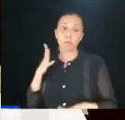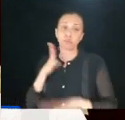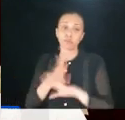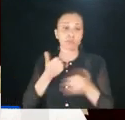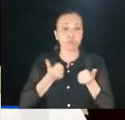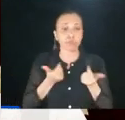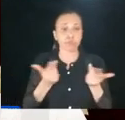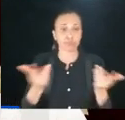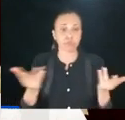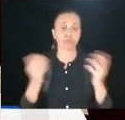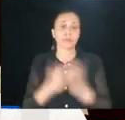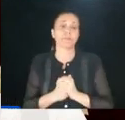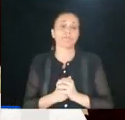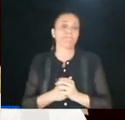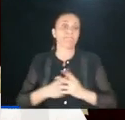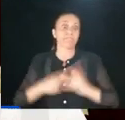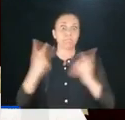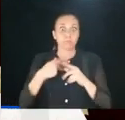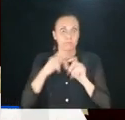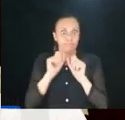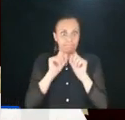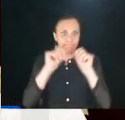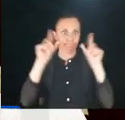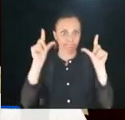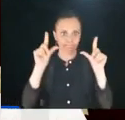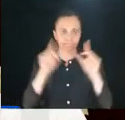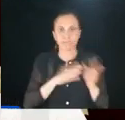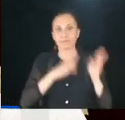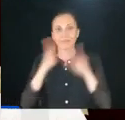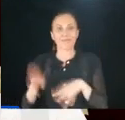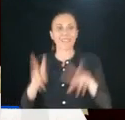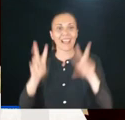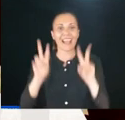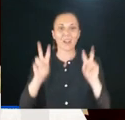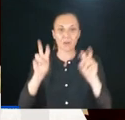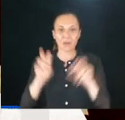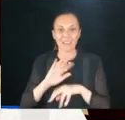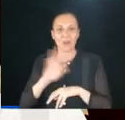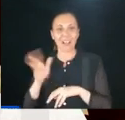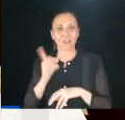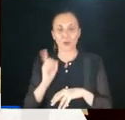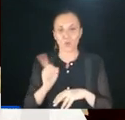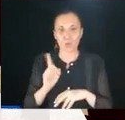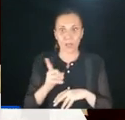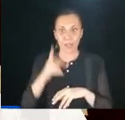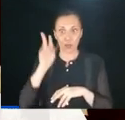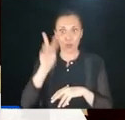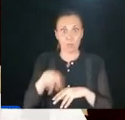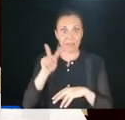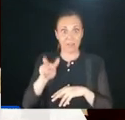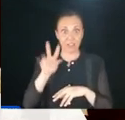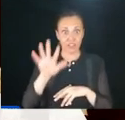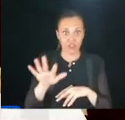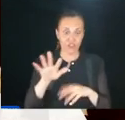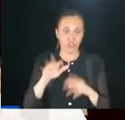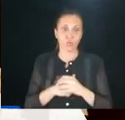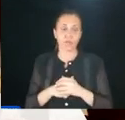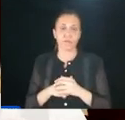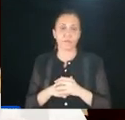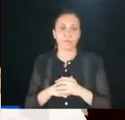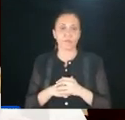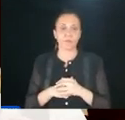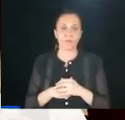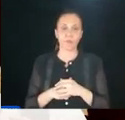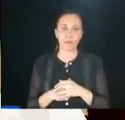dibattito pubblico, ma veramente io sono molto stupito. Altro tema viene fuori, attenzione nel 2025